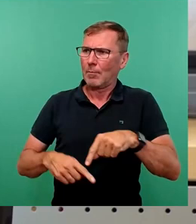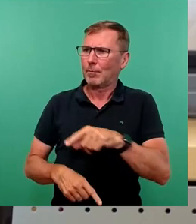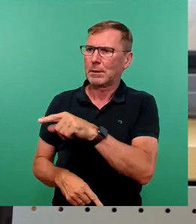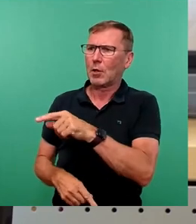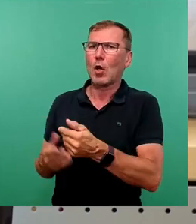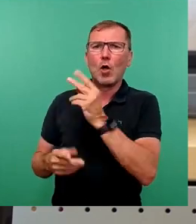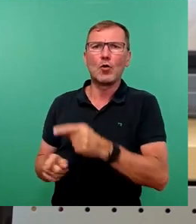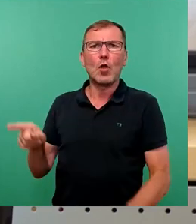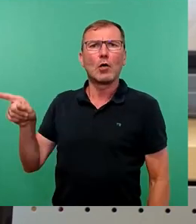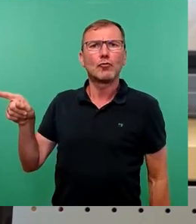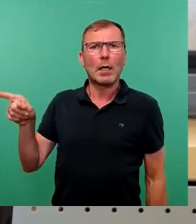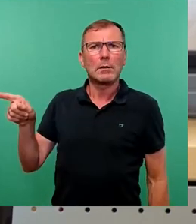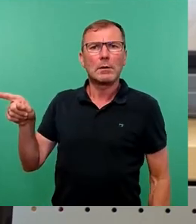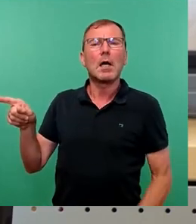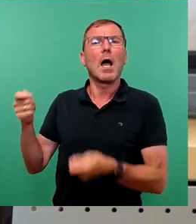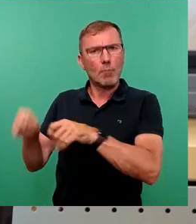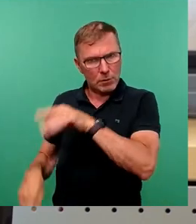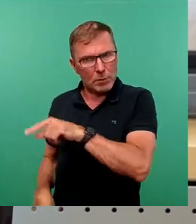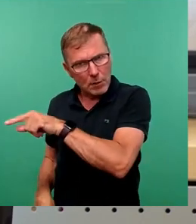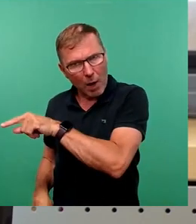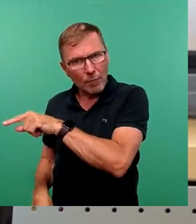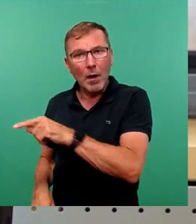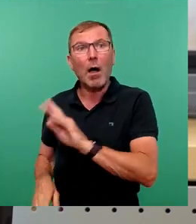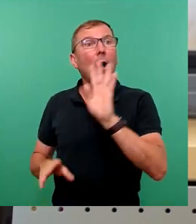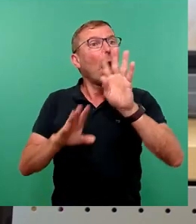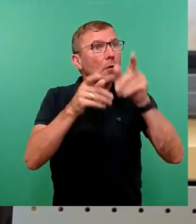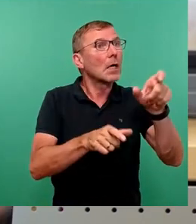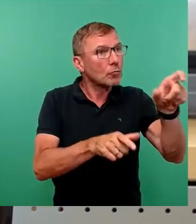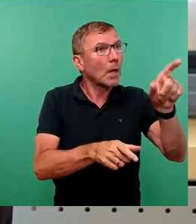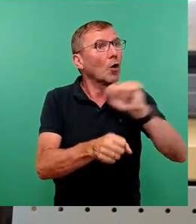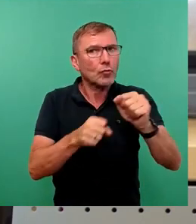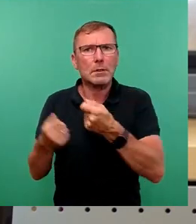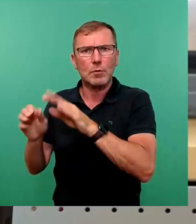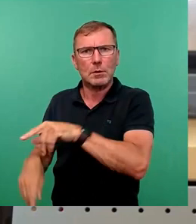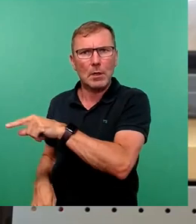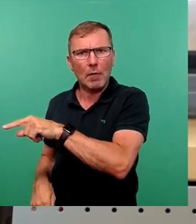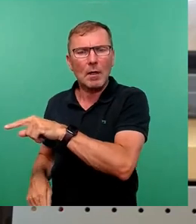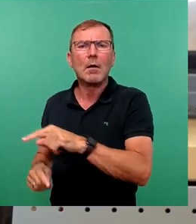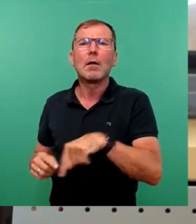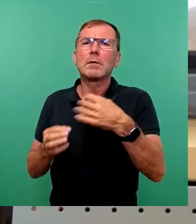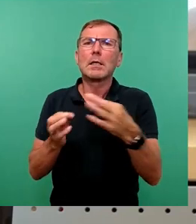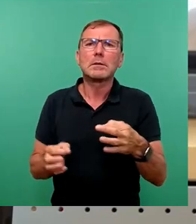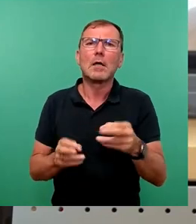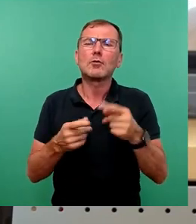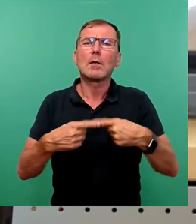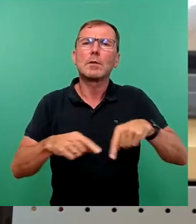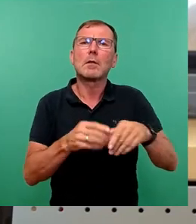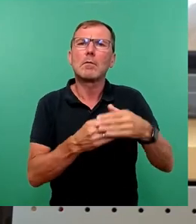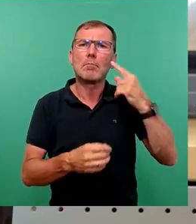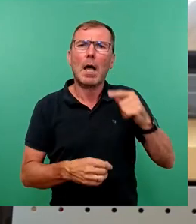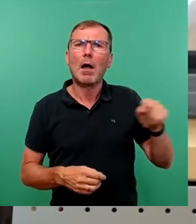Neustadt noch beschließen durfte, auch nachdem die Haushaltssperre verkündet worden ist, dann aber am nächsten Tag im Stadtbezirksbeirat